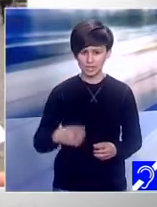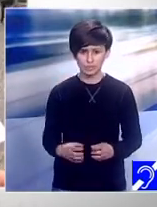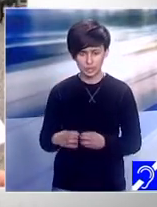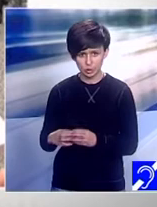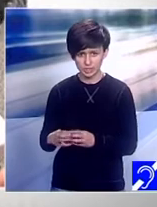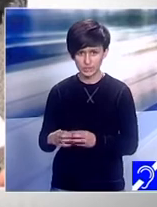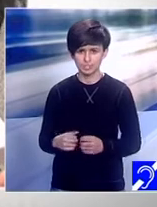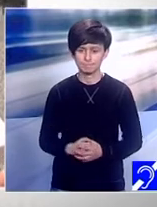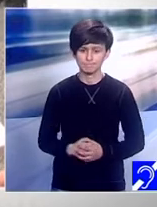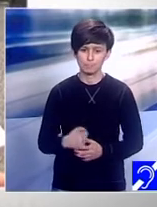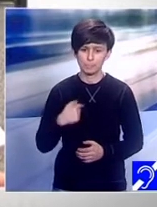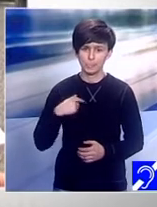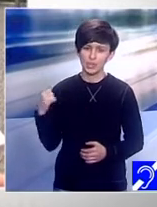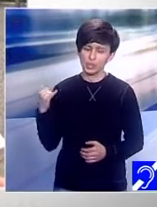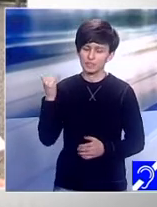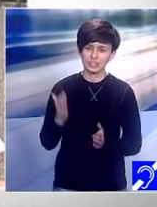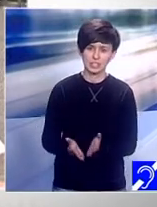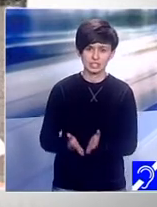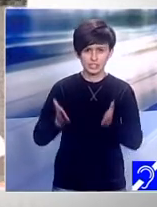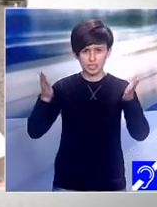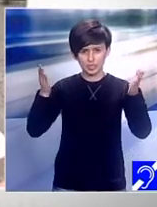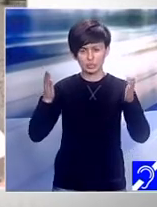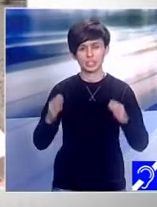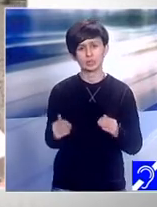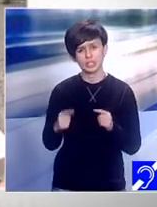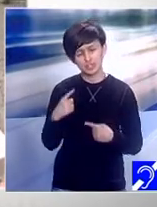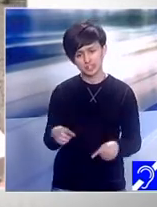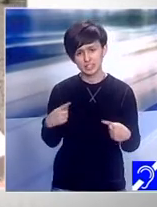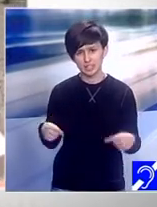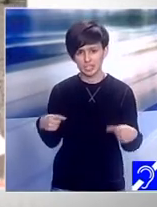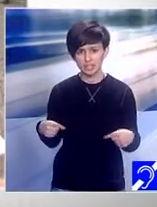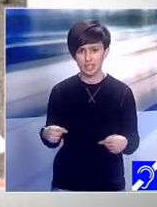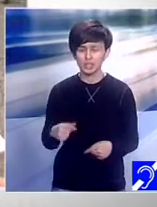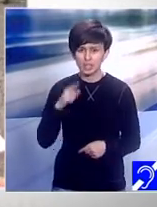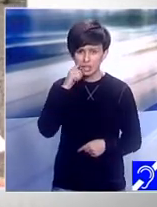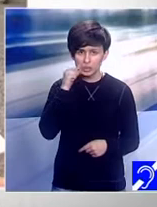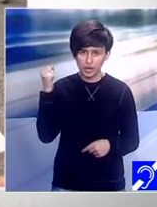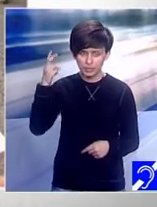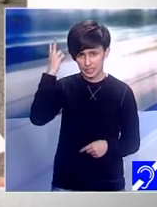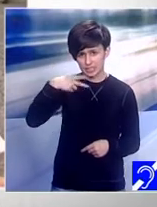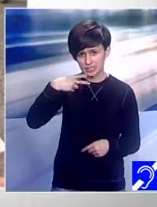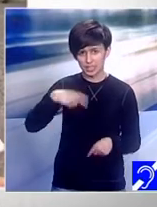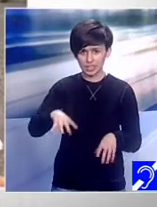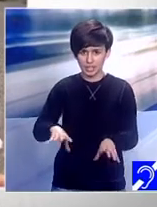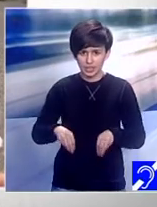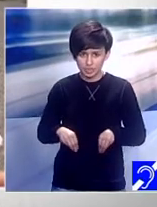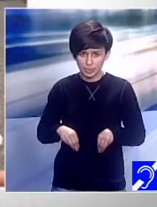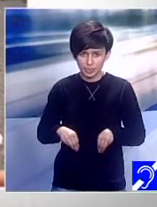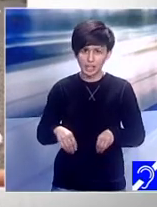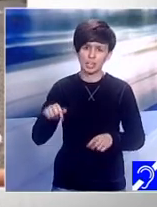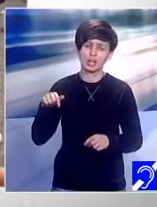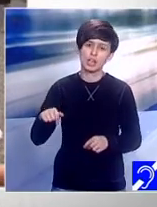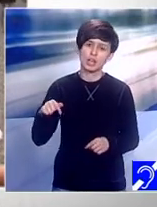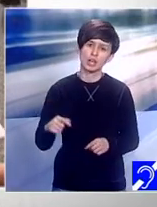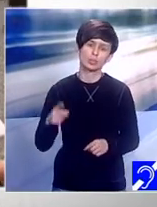sărbăm diversitatea, să facem oamenii să înțeleagă că acceptarea în secolul ăsta îi